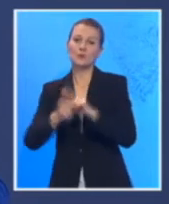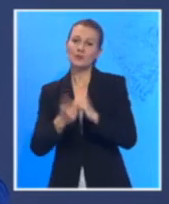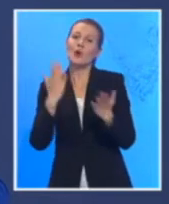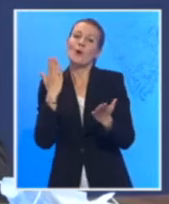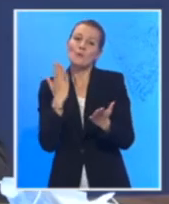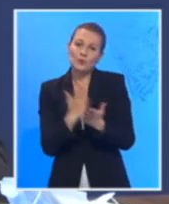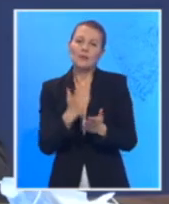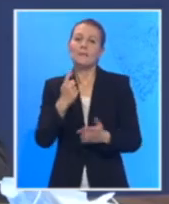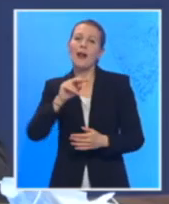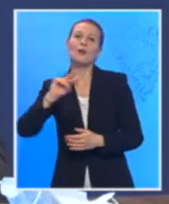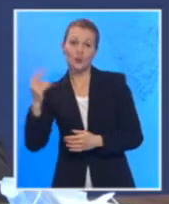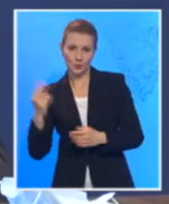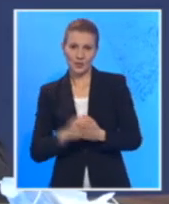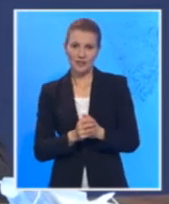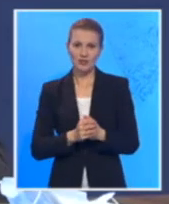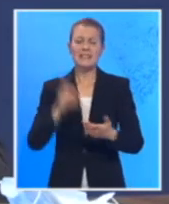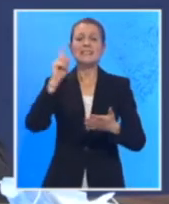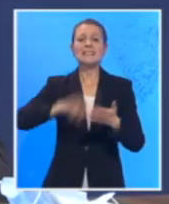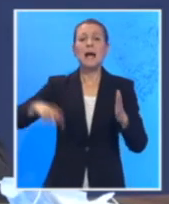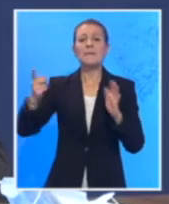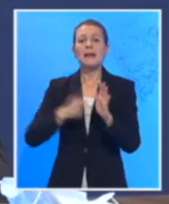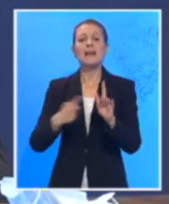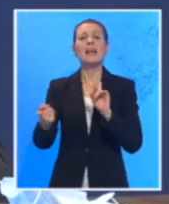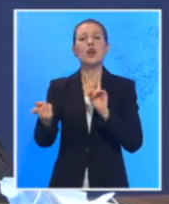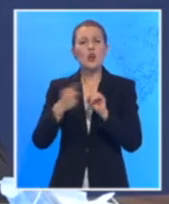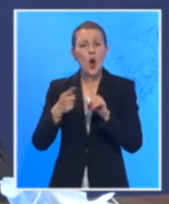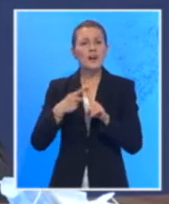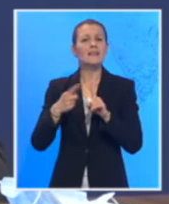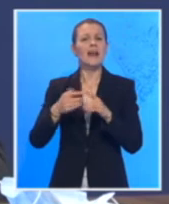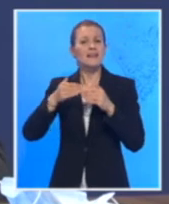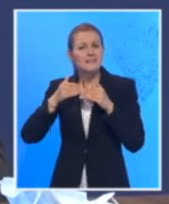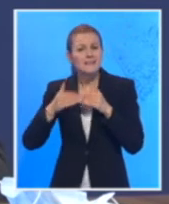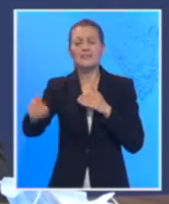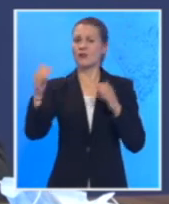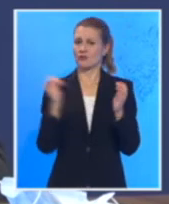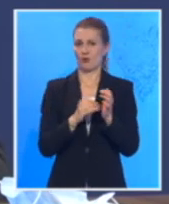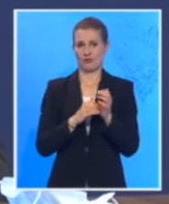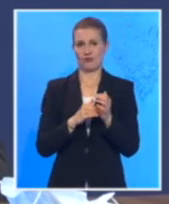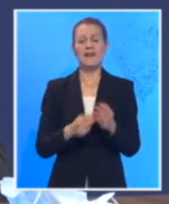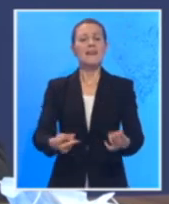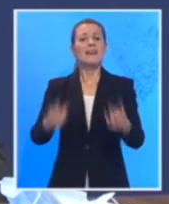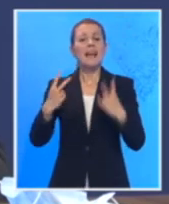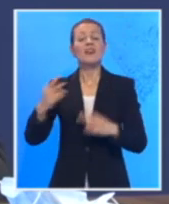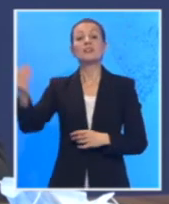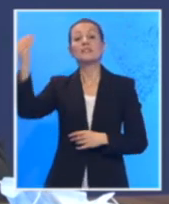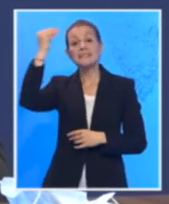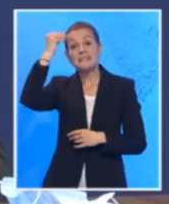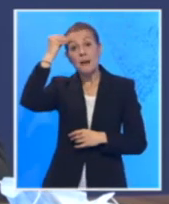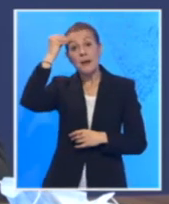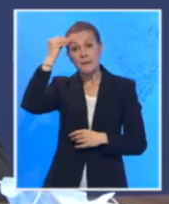drugačije. Zabrana kontakta nadalje i postoji. Najvažnije je zapamtiti sledeće.